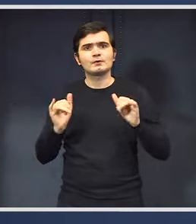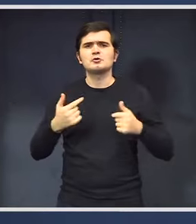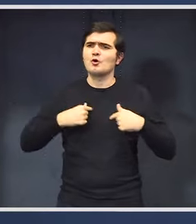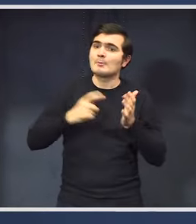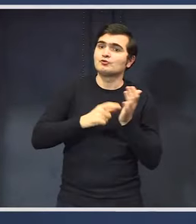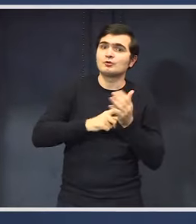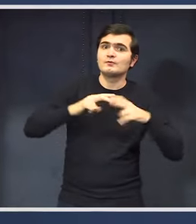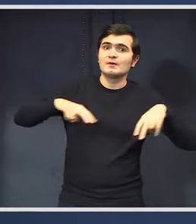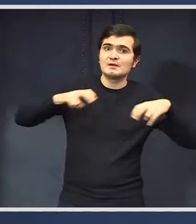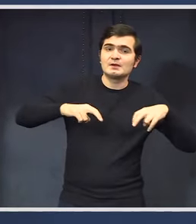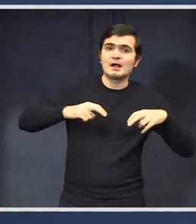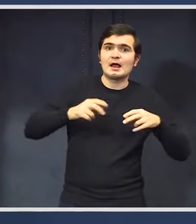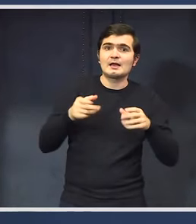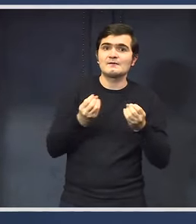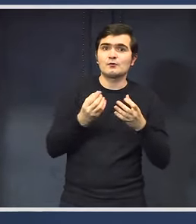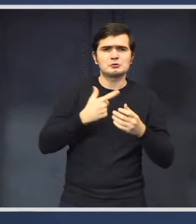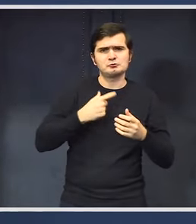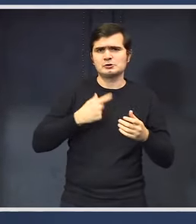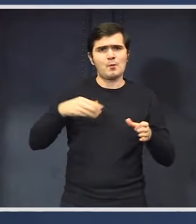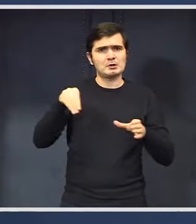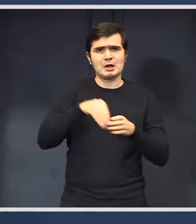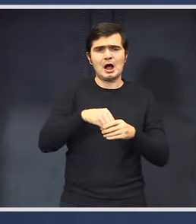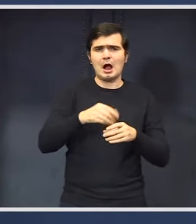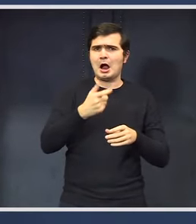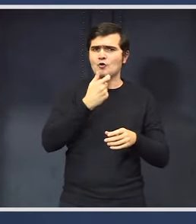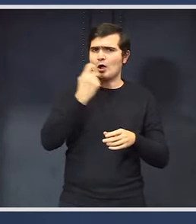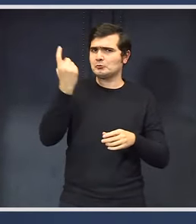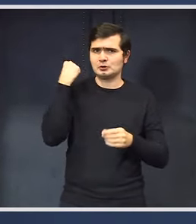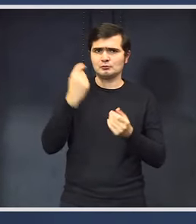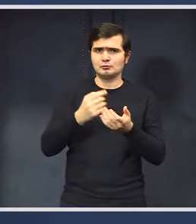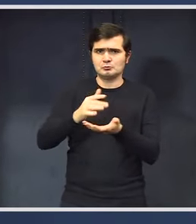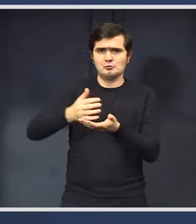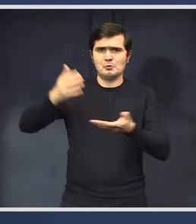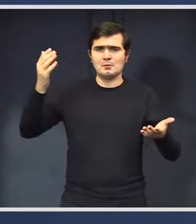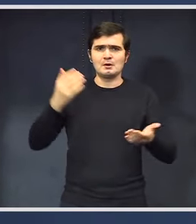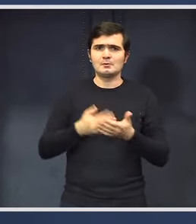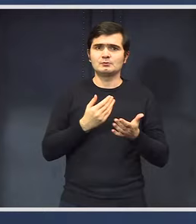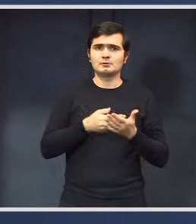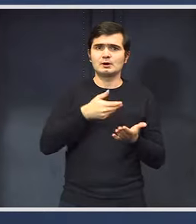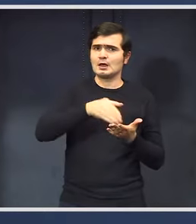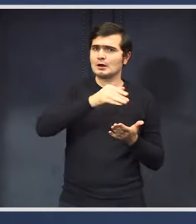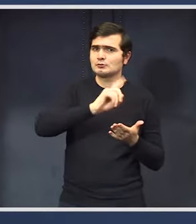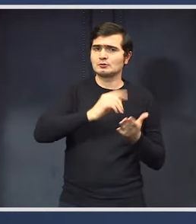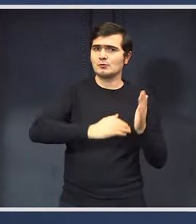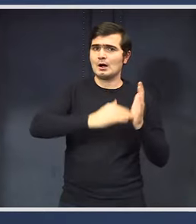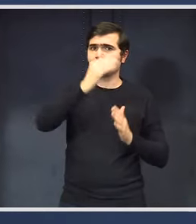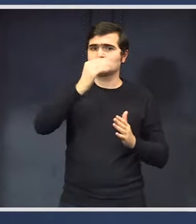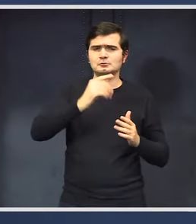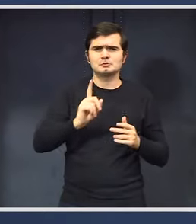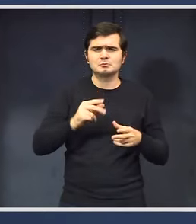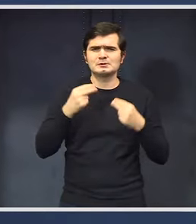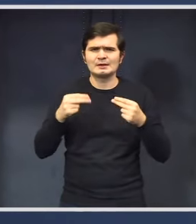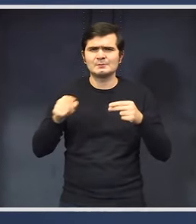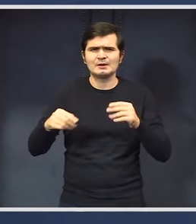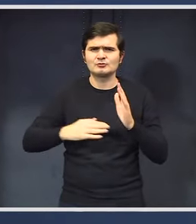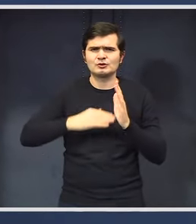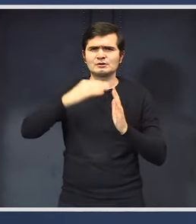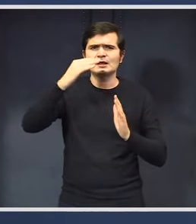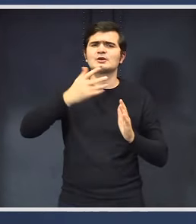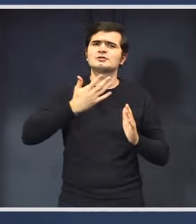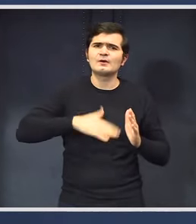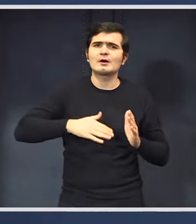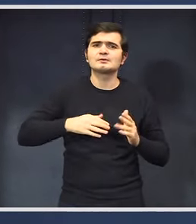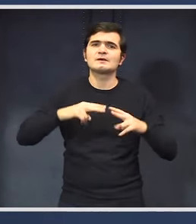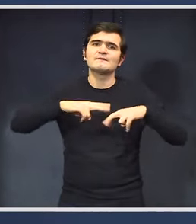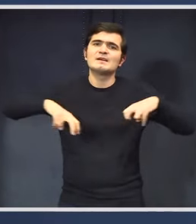fie angajați 14.000 de bugetari anul trecut, pentru că cheltuiele de cu salarii nu au crescut în sensul să explice această creștere. Aș vrea să verificăm această